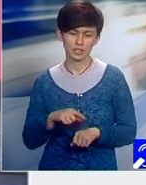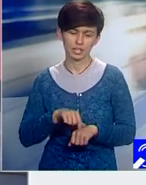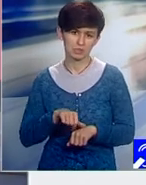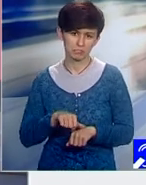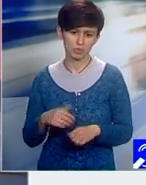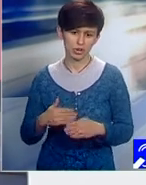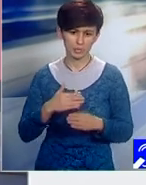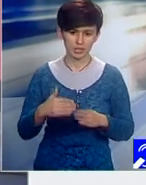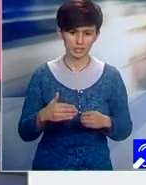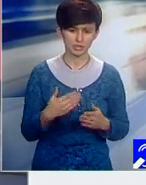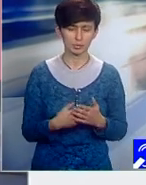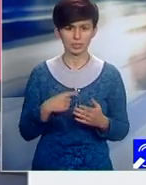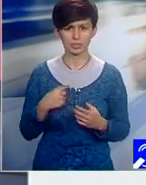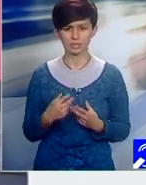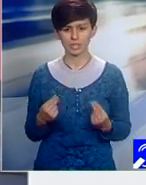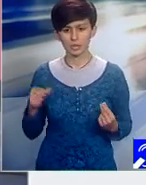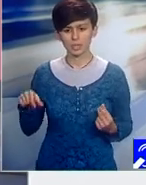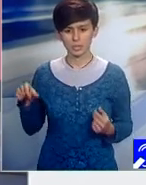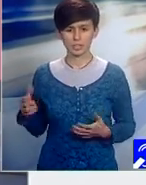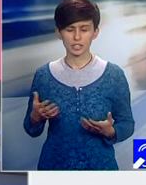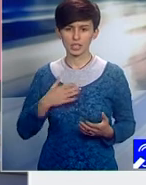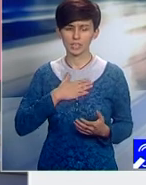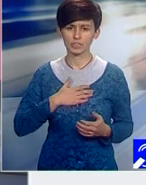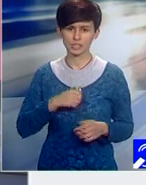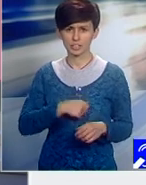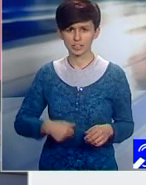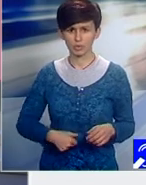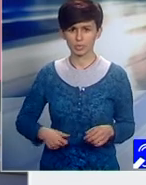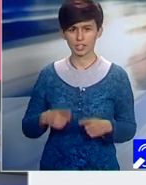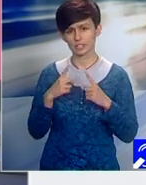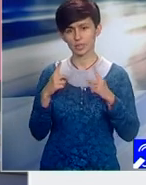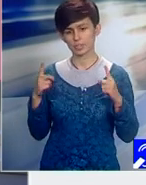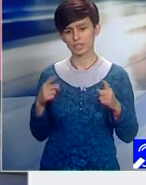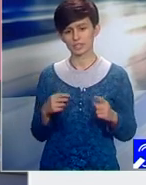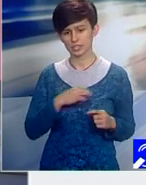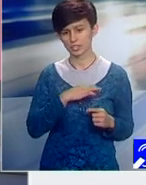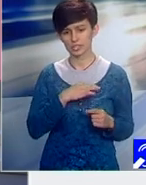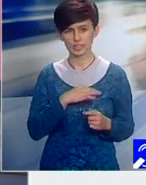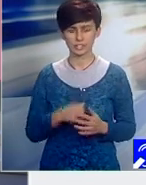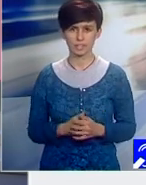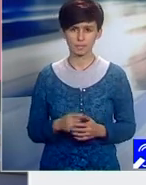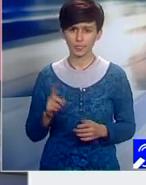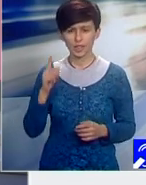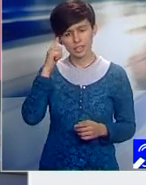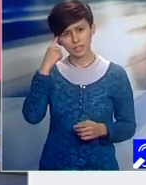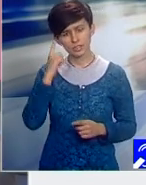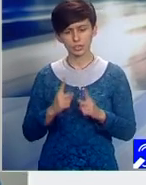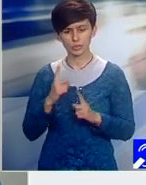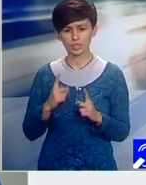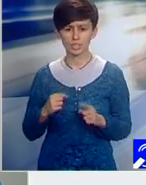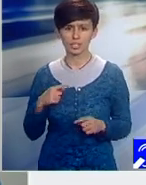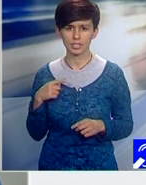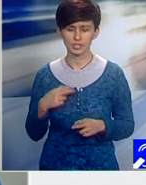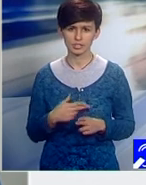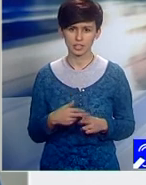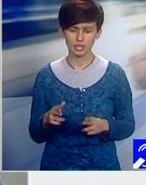mulți oameni care vor să opereze la profesorul Monica Popp. Sau are ea pacienției, sau are domnul Sienescu. Nu știu dacă este chiar așa de corect. Dar doamna Monica Popp nu este